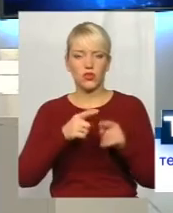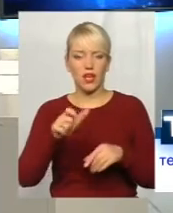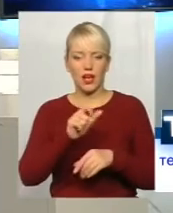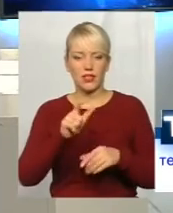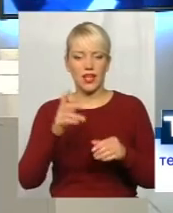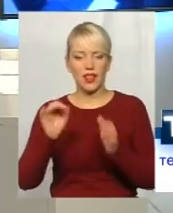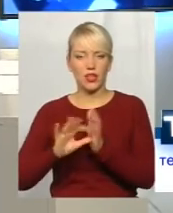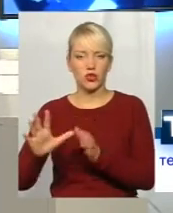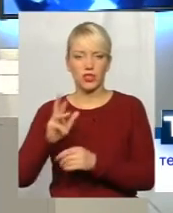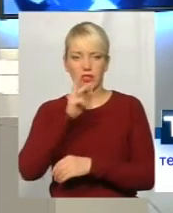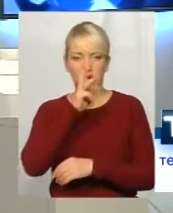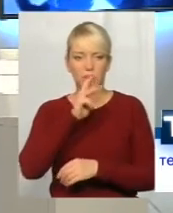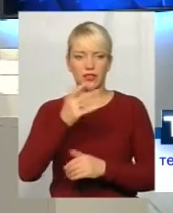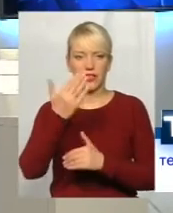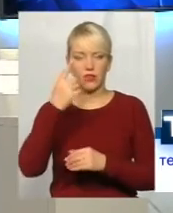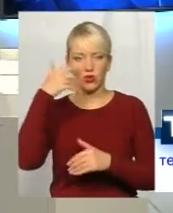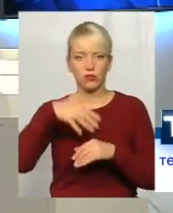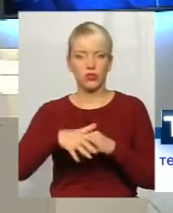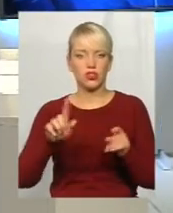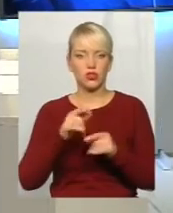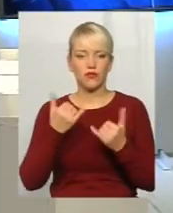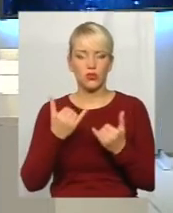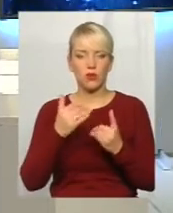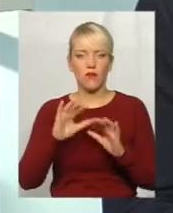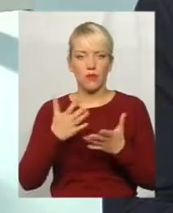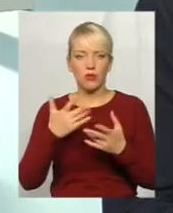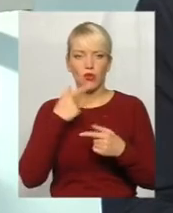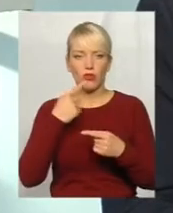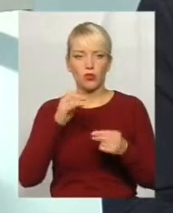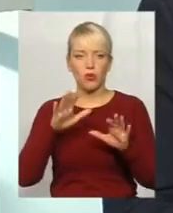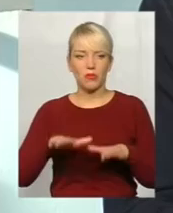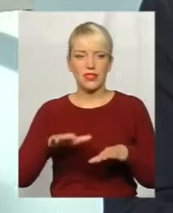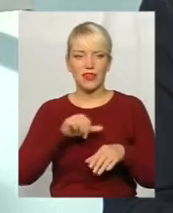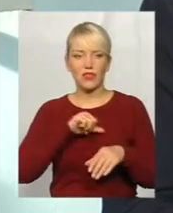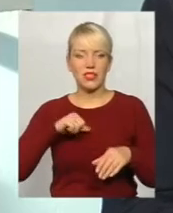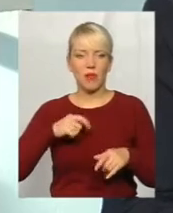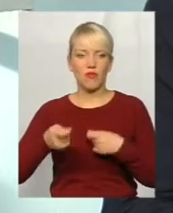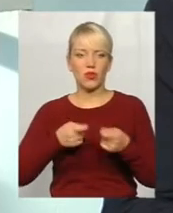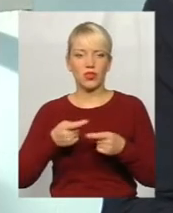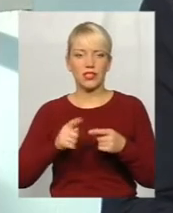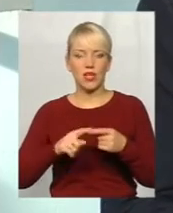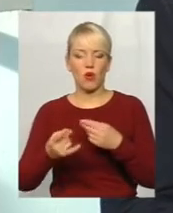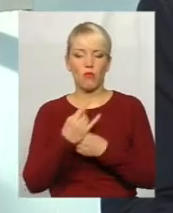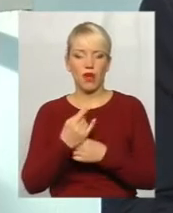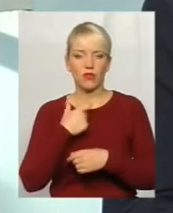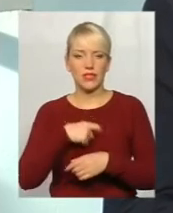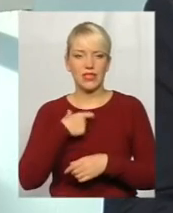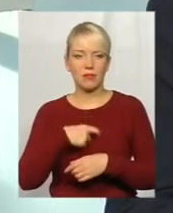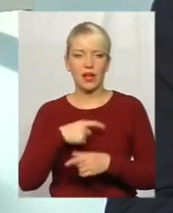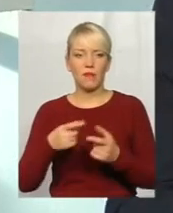заробітна плата. І ви розумієте, і в даному випадку говорити про місцеве самоврядування – це обманювати себе або